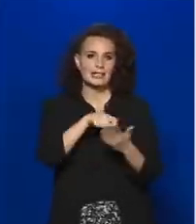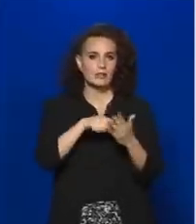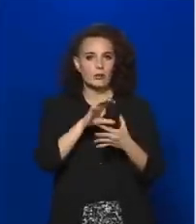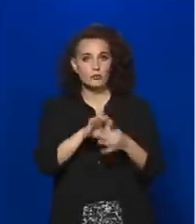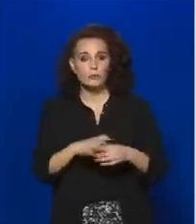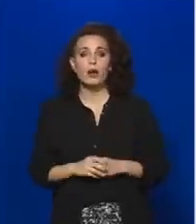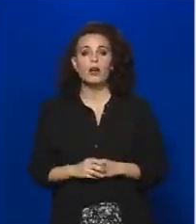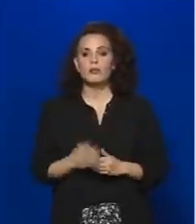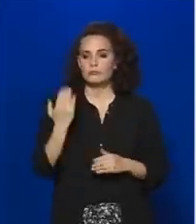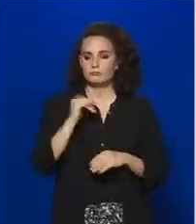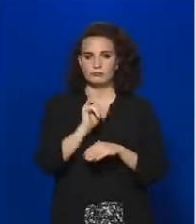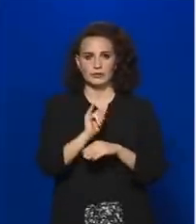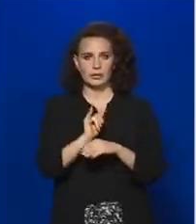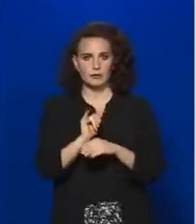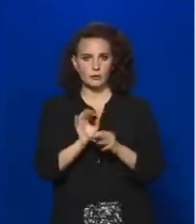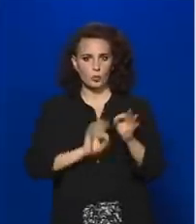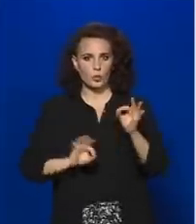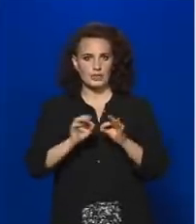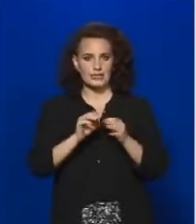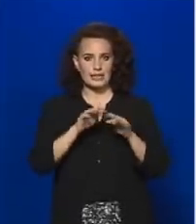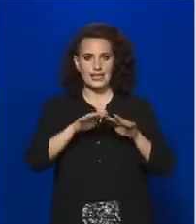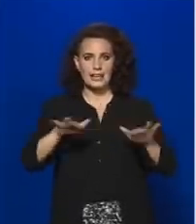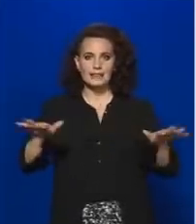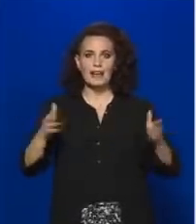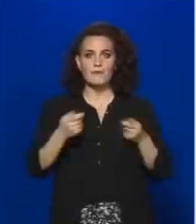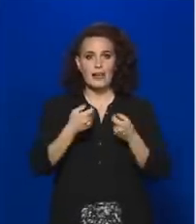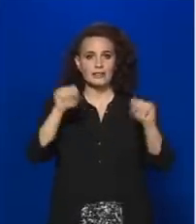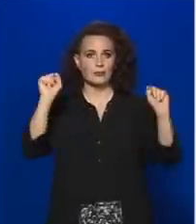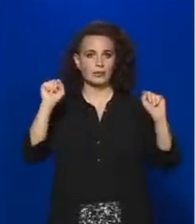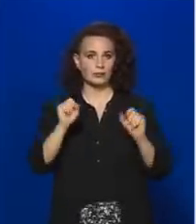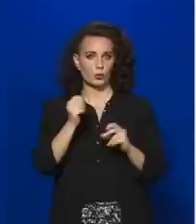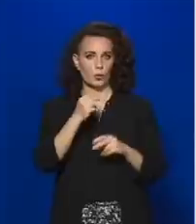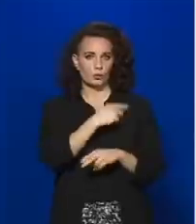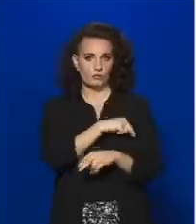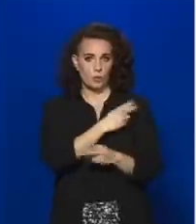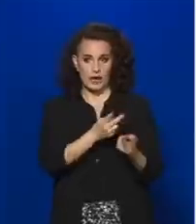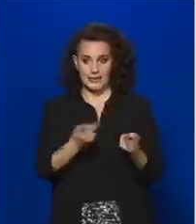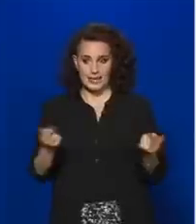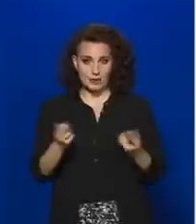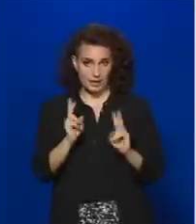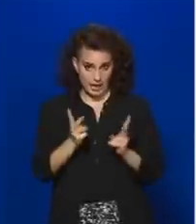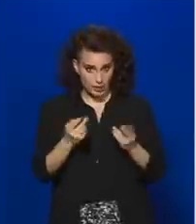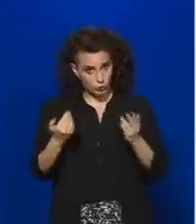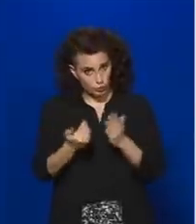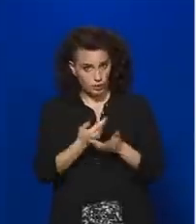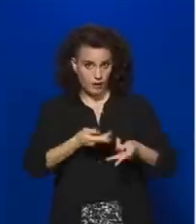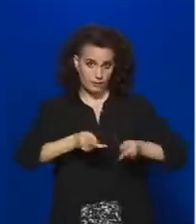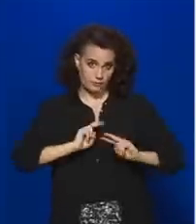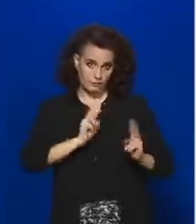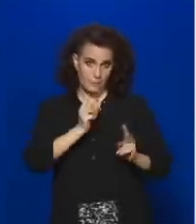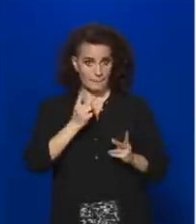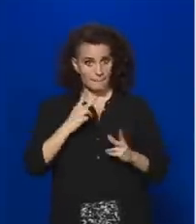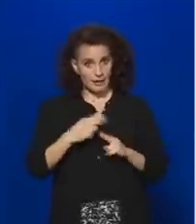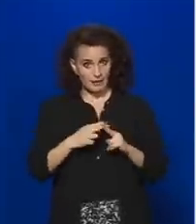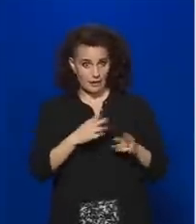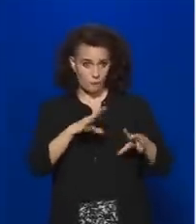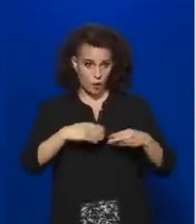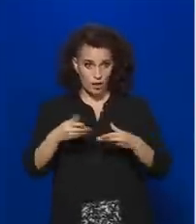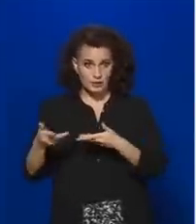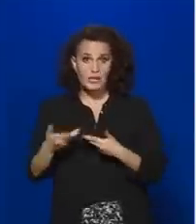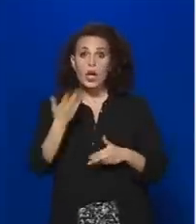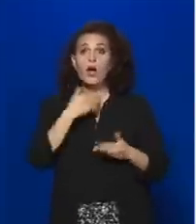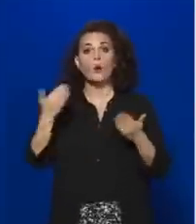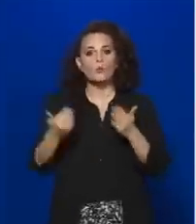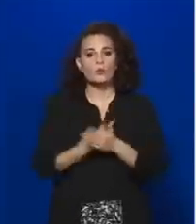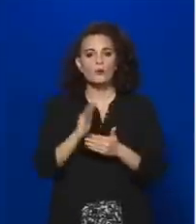hetekben országszerte felszabadított kórházi ágyakon újra fogadhatják a betegeket az intézmények? Egy újabb járványhullám esetén újra